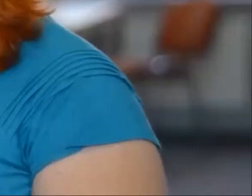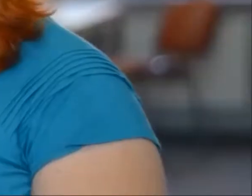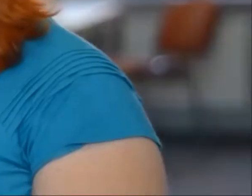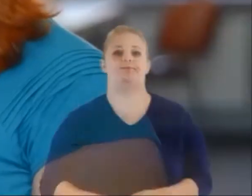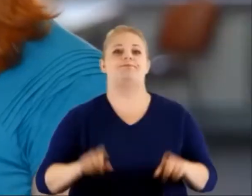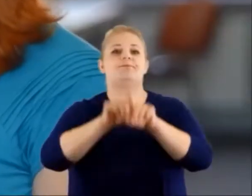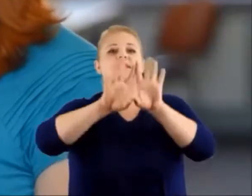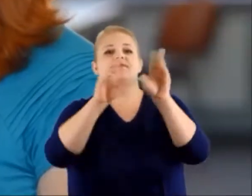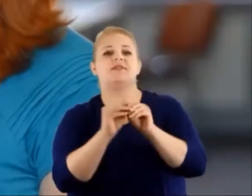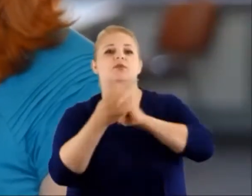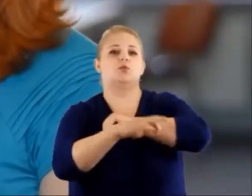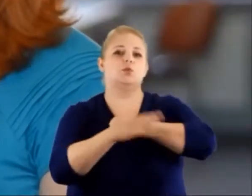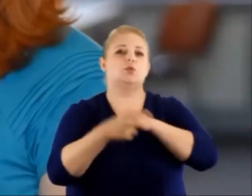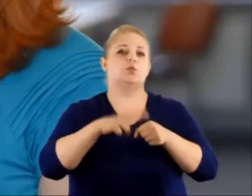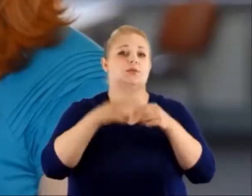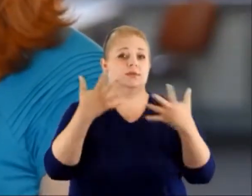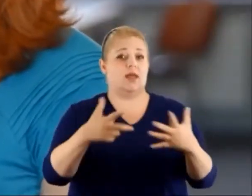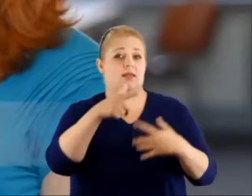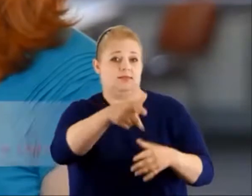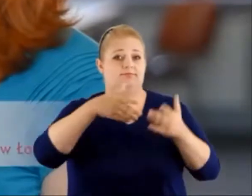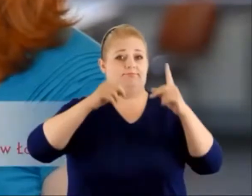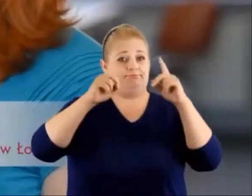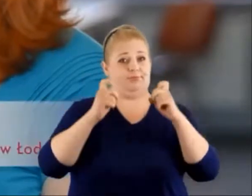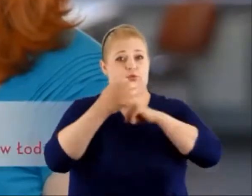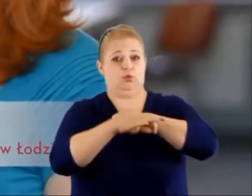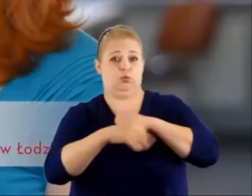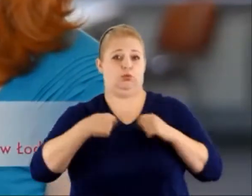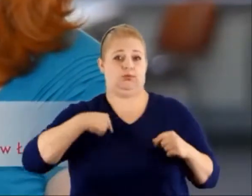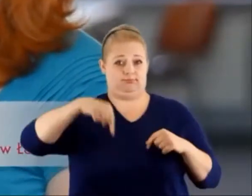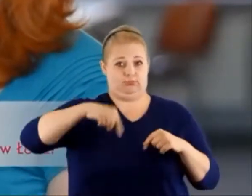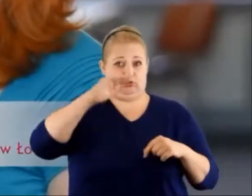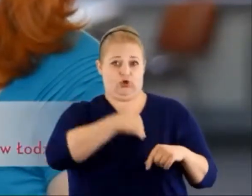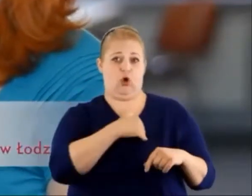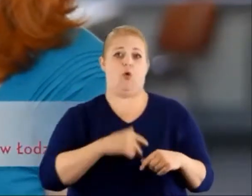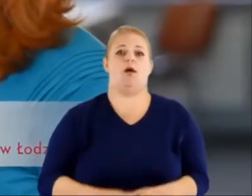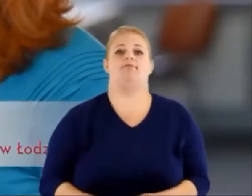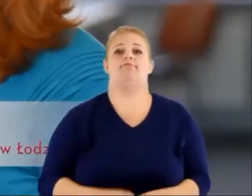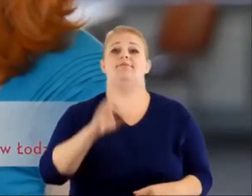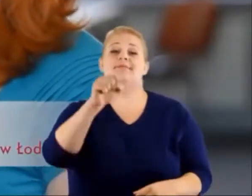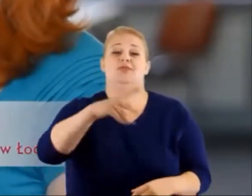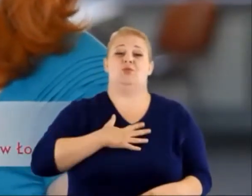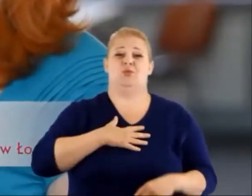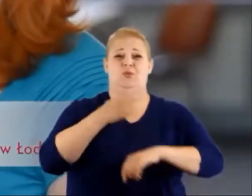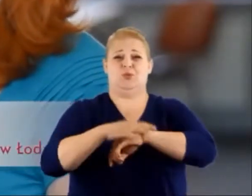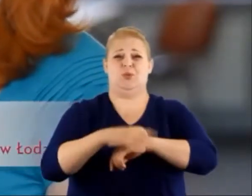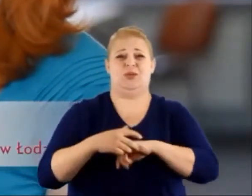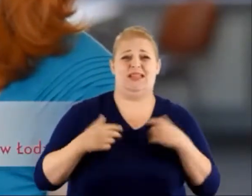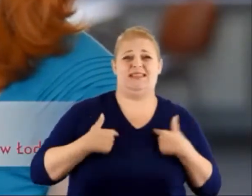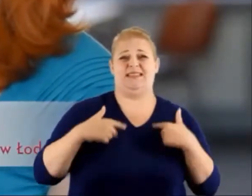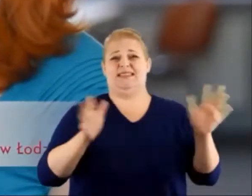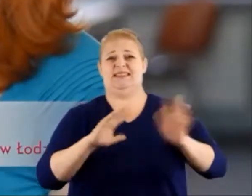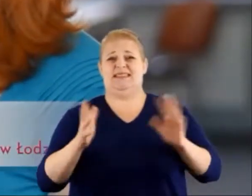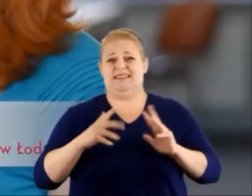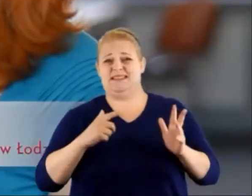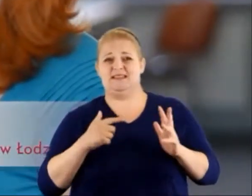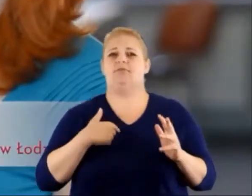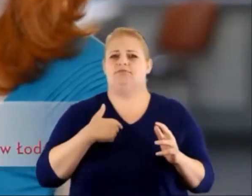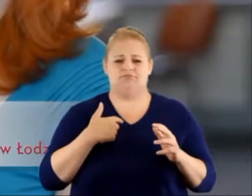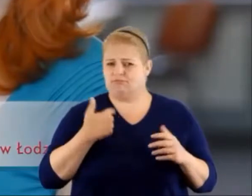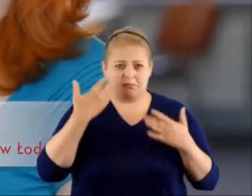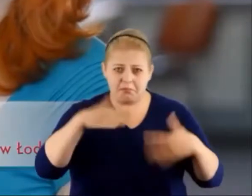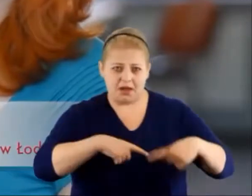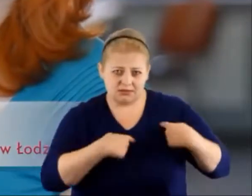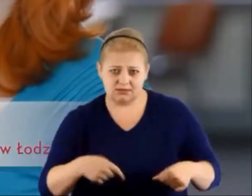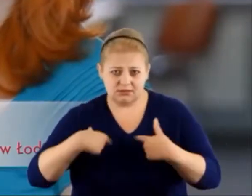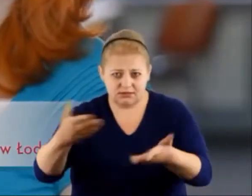Wszystkich studentów, którzy chcieliby zacząć studia, a obawiają się studiowania z tytułu niepełnosprawności,